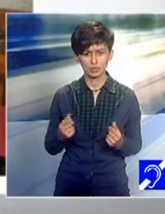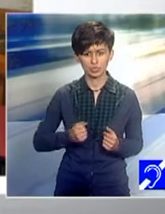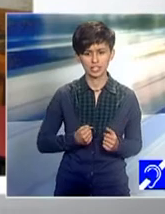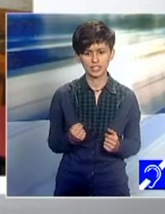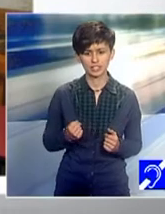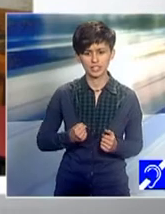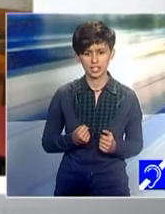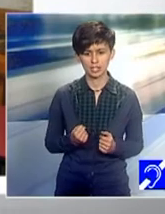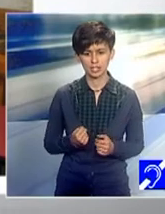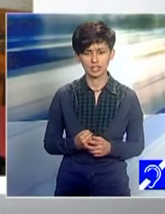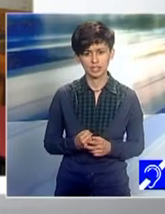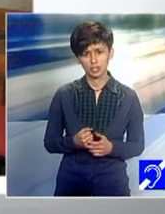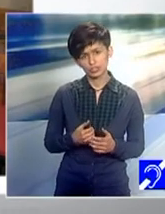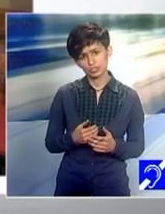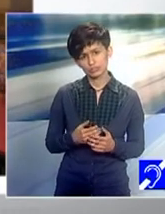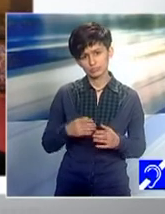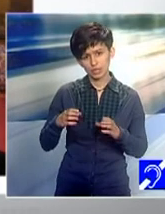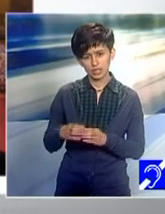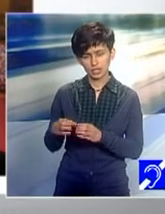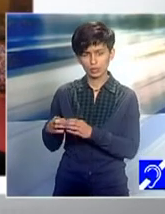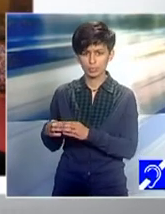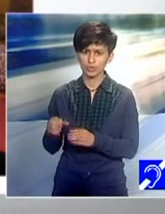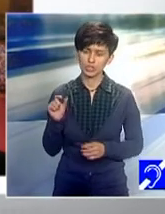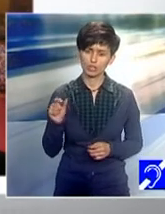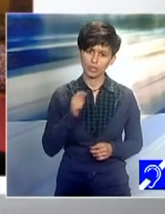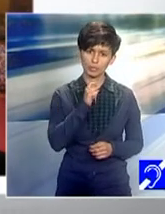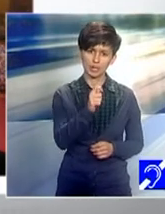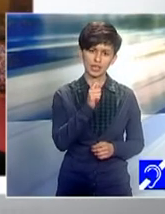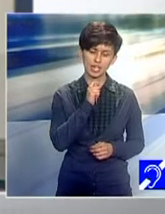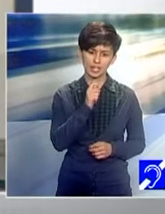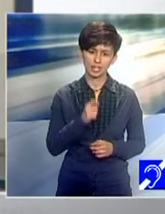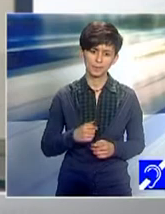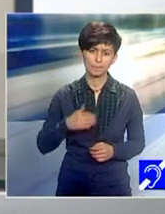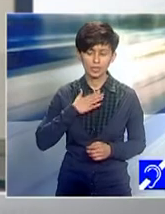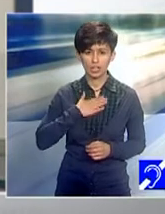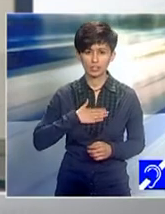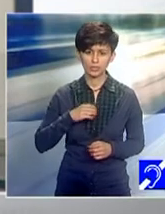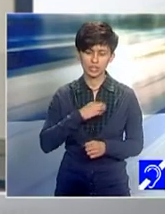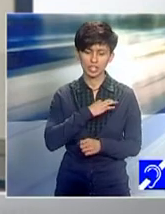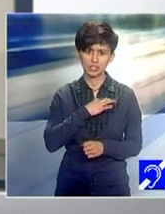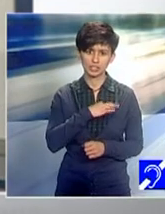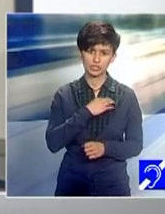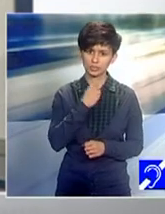minorității maghiare. Am vrut foarte mult ca studenții să vadă